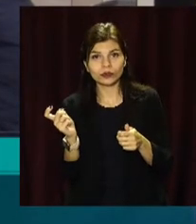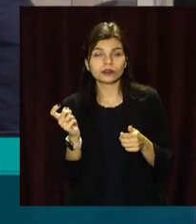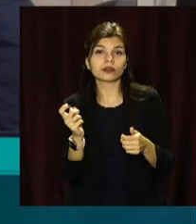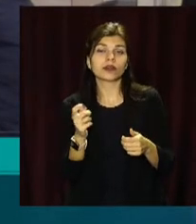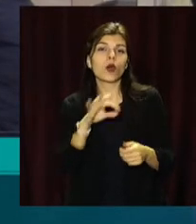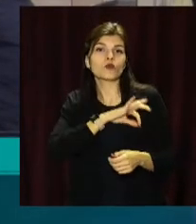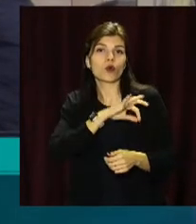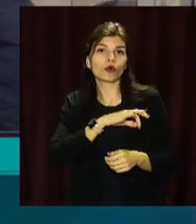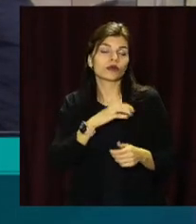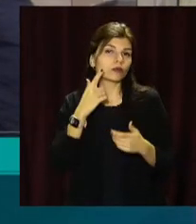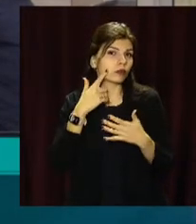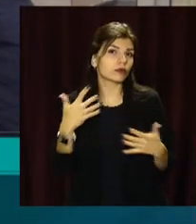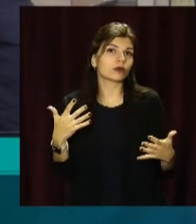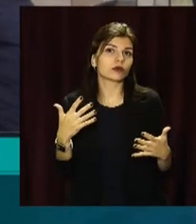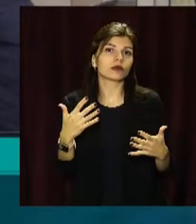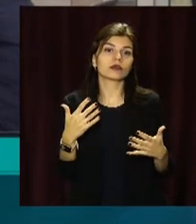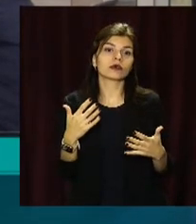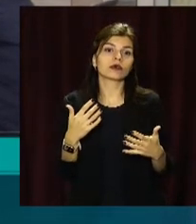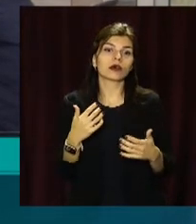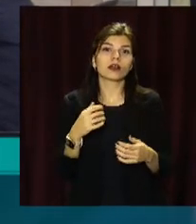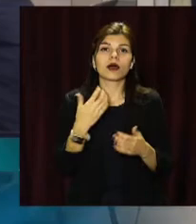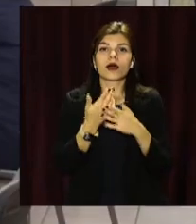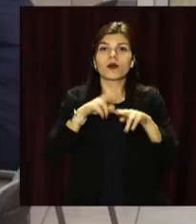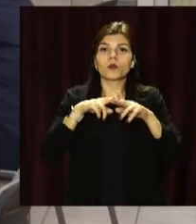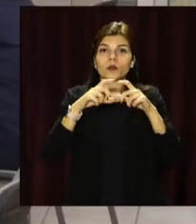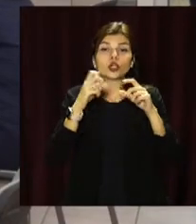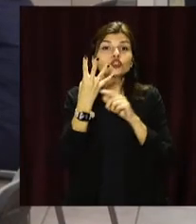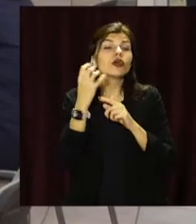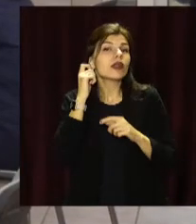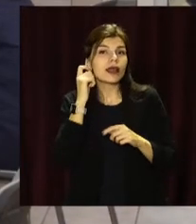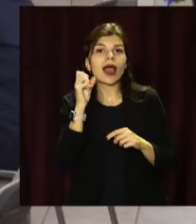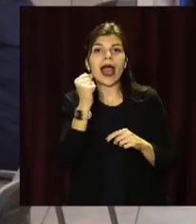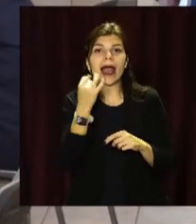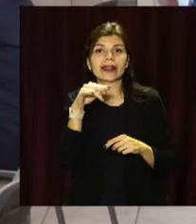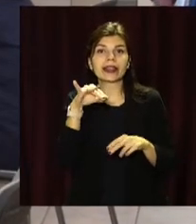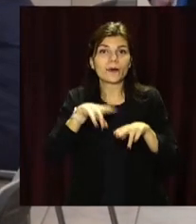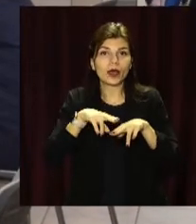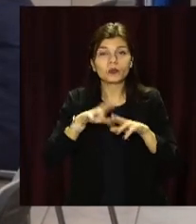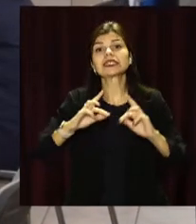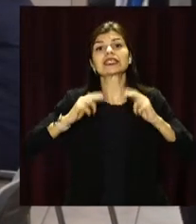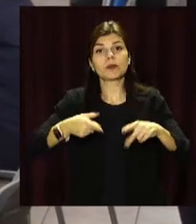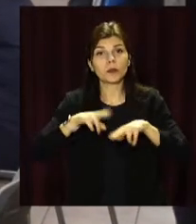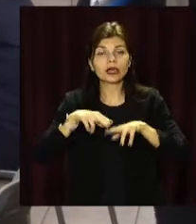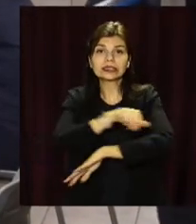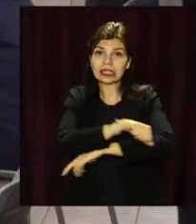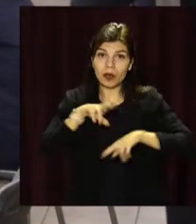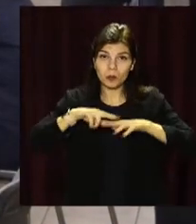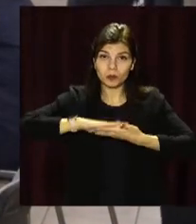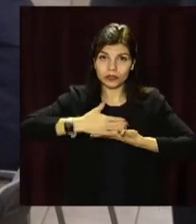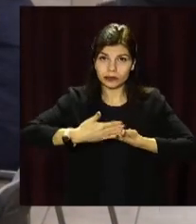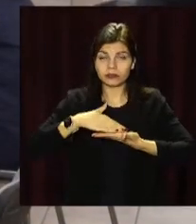Пользуються широко подача на ID-паспорта 14 років. Ну і взагалі заміна паспорту, загранпаспорту.